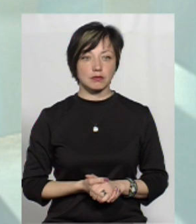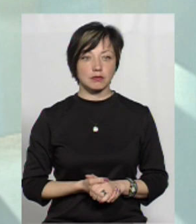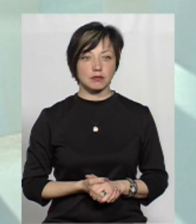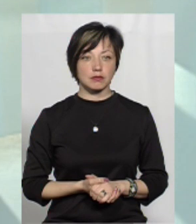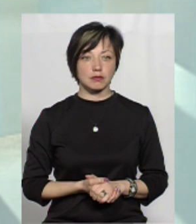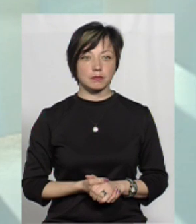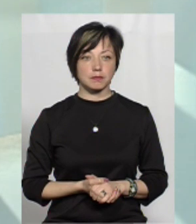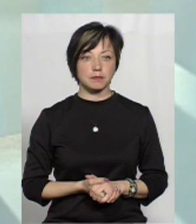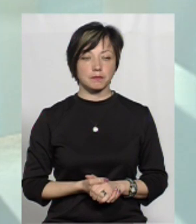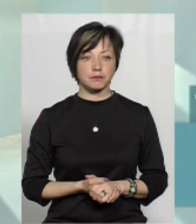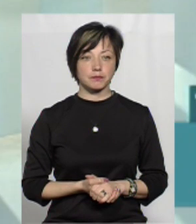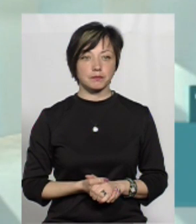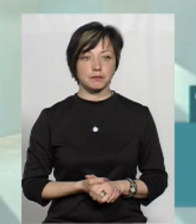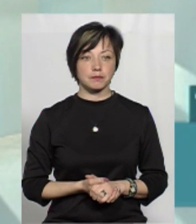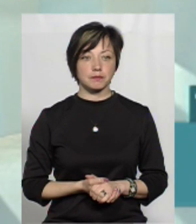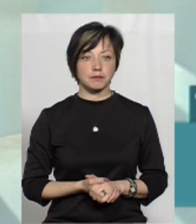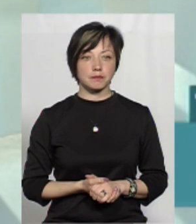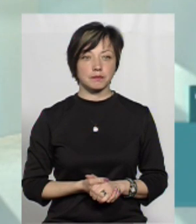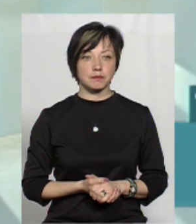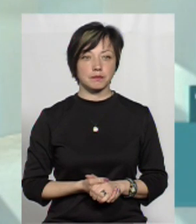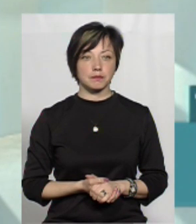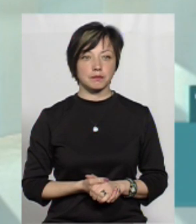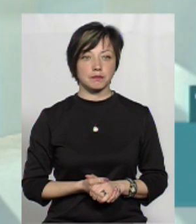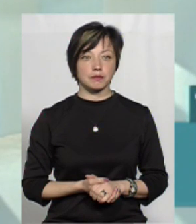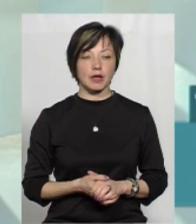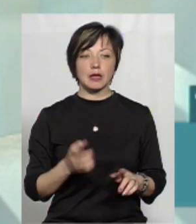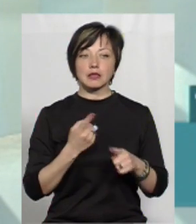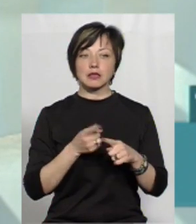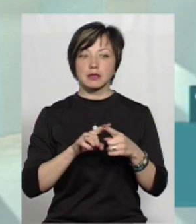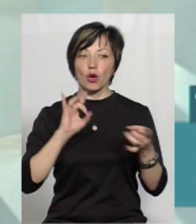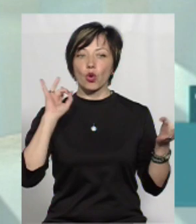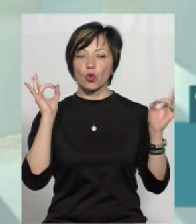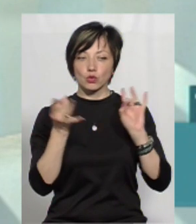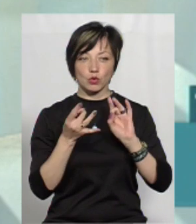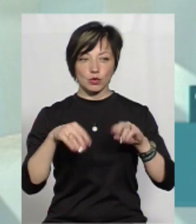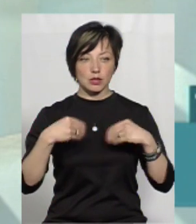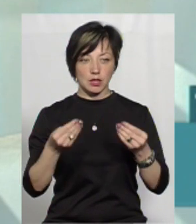Це, по-перше, розголос дасть результат.